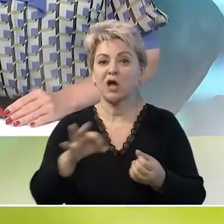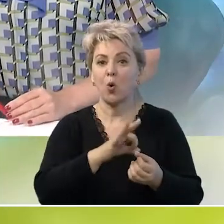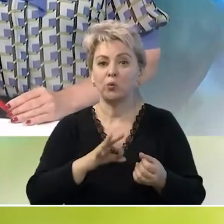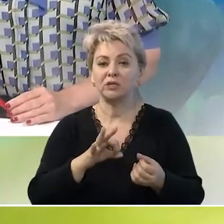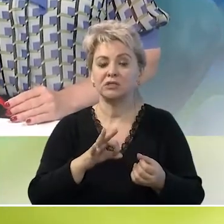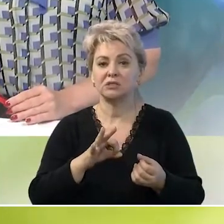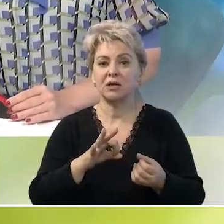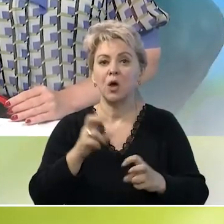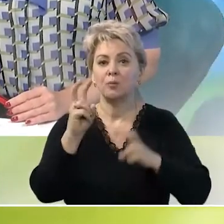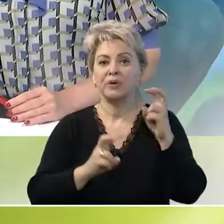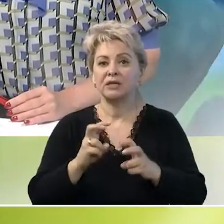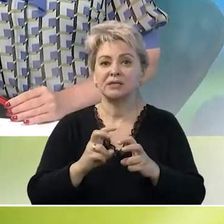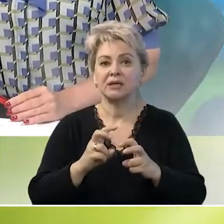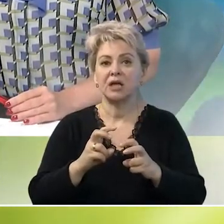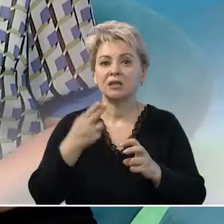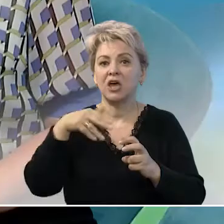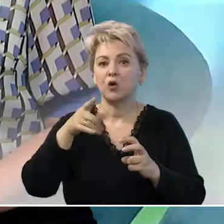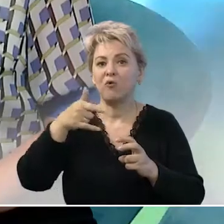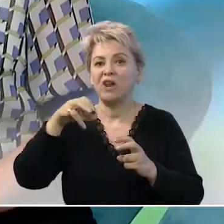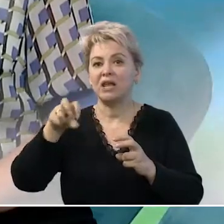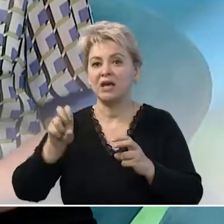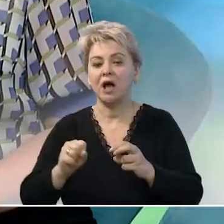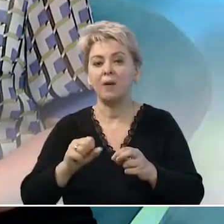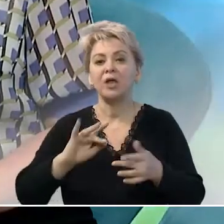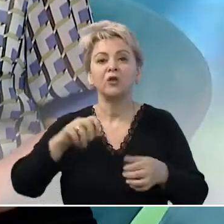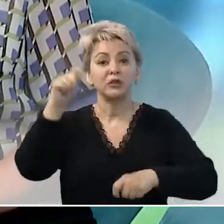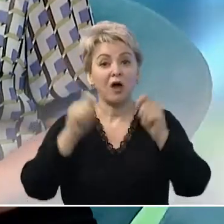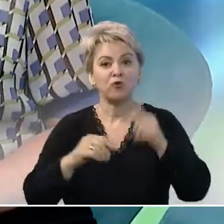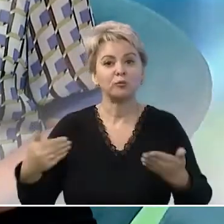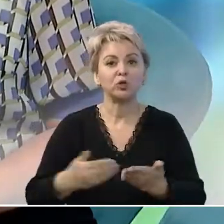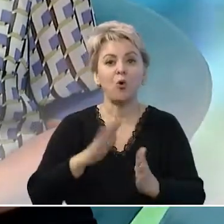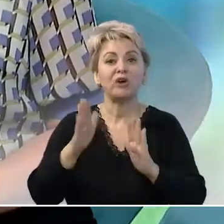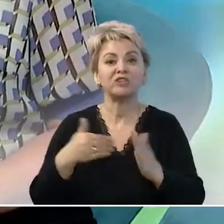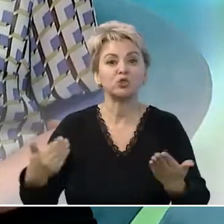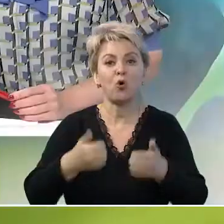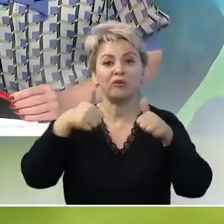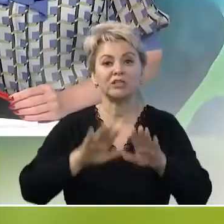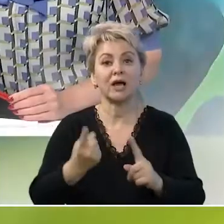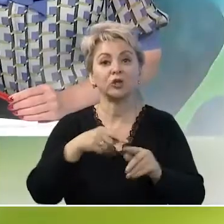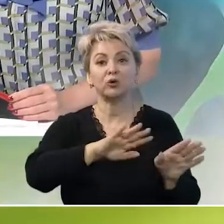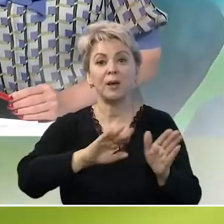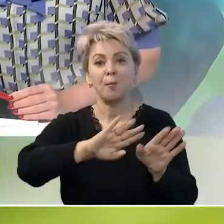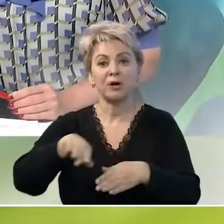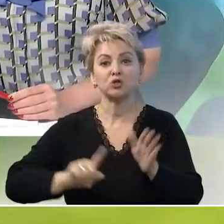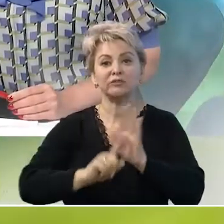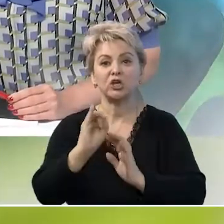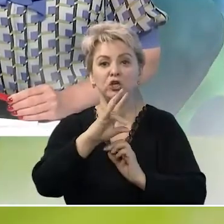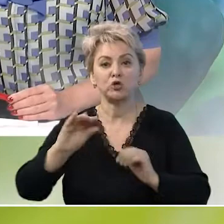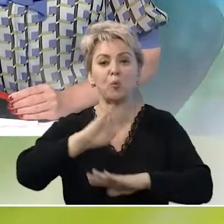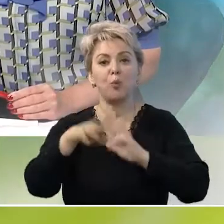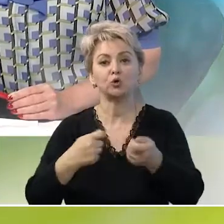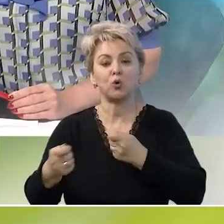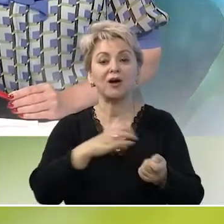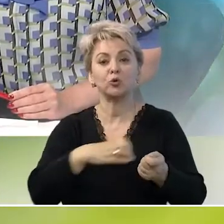области предприятие Террафрига. На онлайн-форуме новой вызовы, новое решение, который прошел в начале июня под руководством